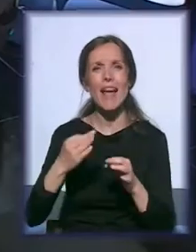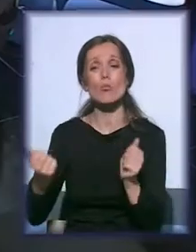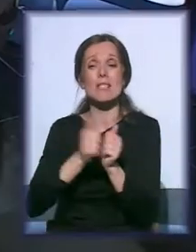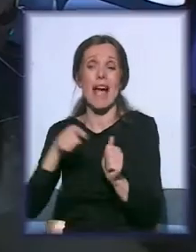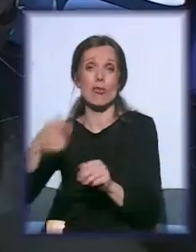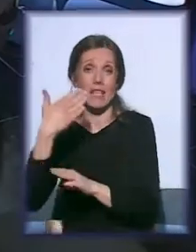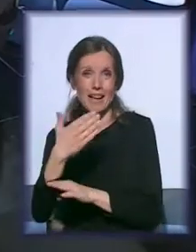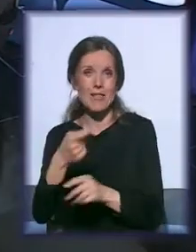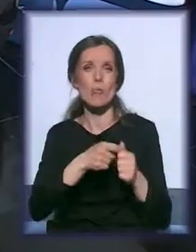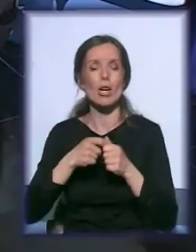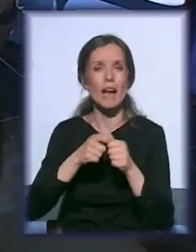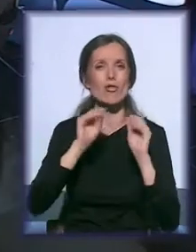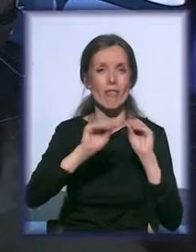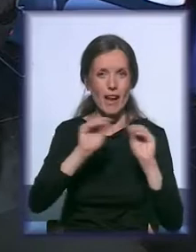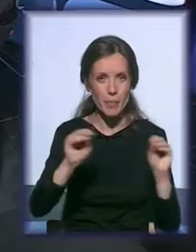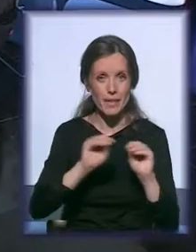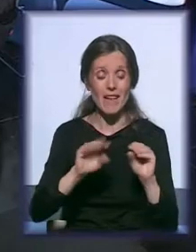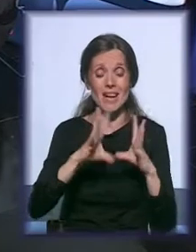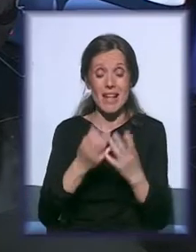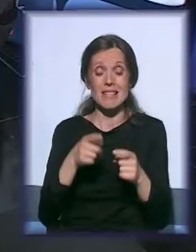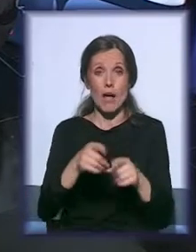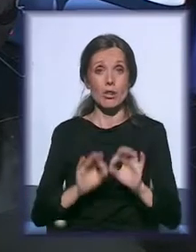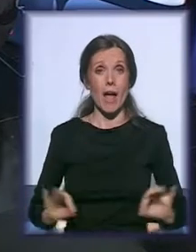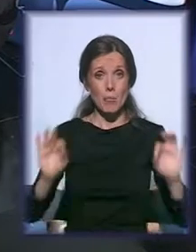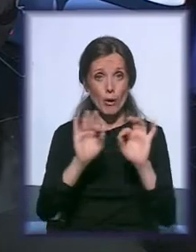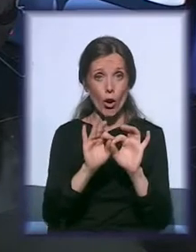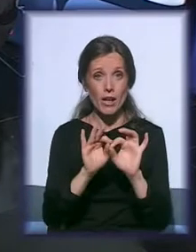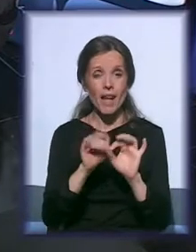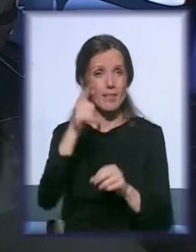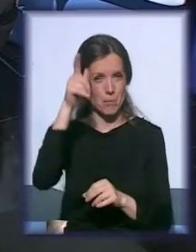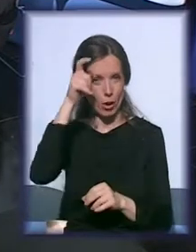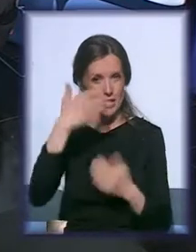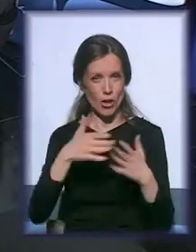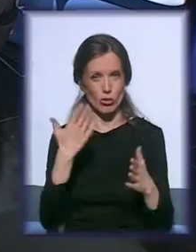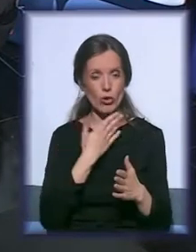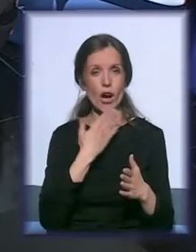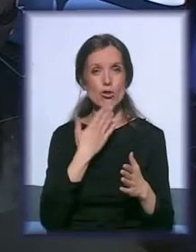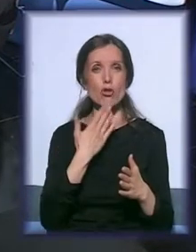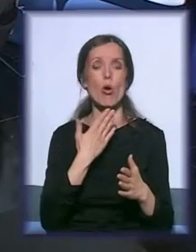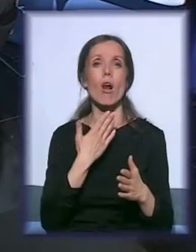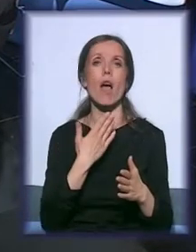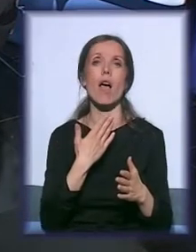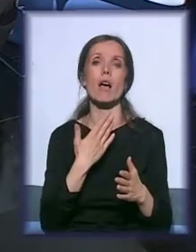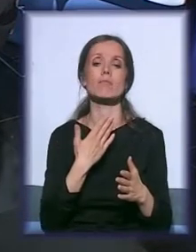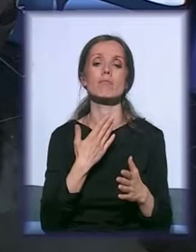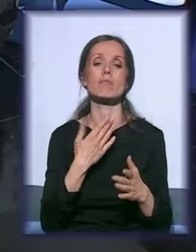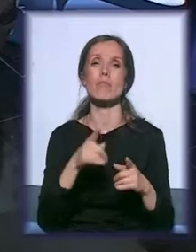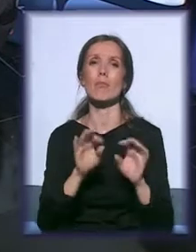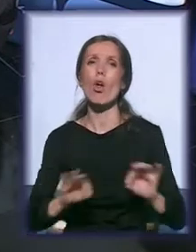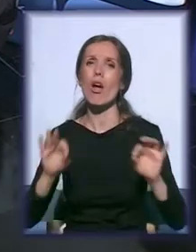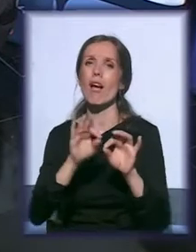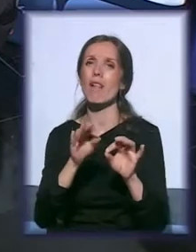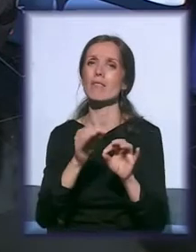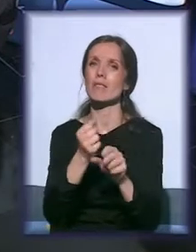predavanje. Opšte, ceo projekat je, Beogradska otvorna škola je tu, projekat je podržan od strane